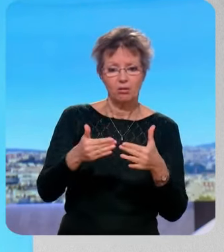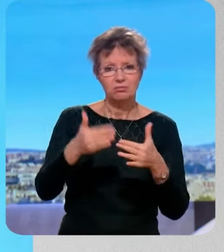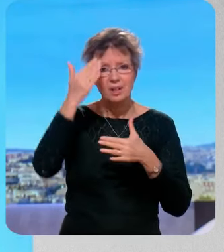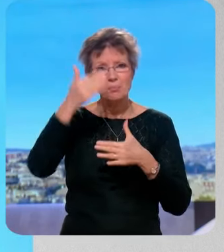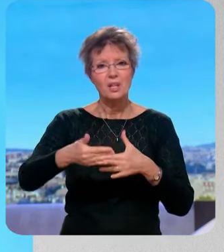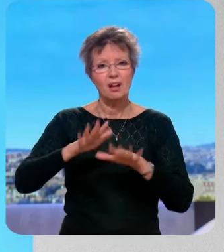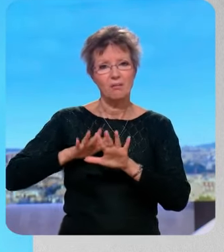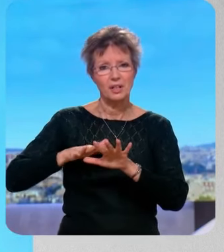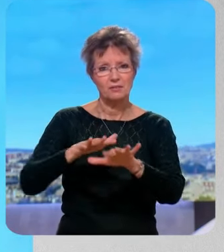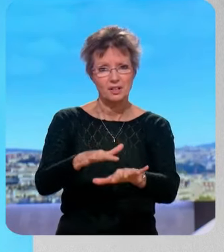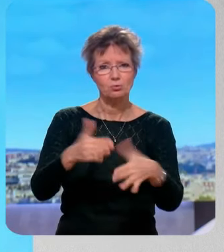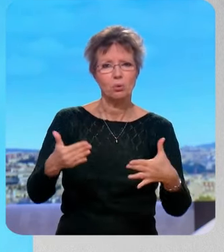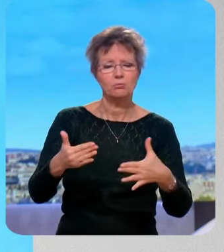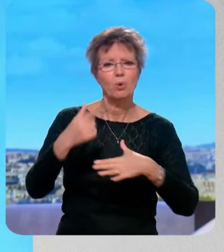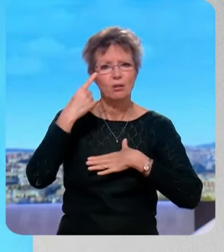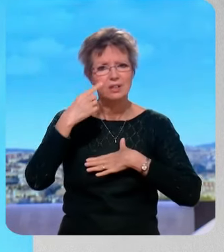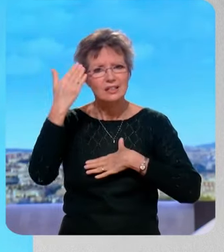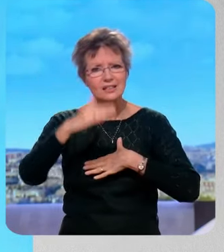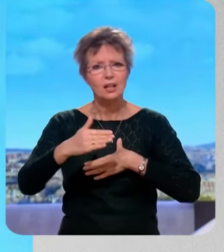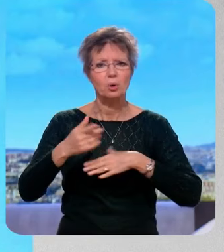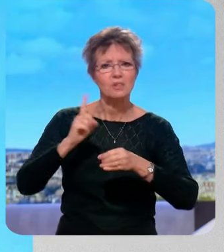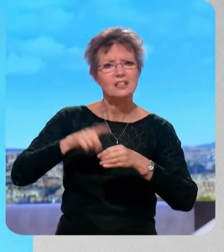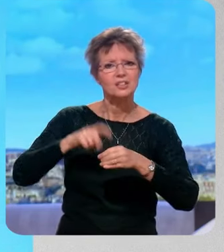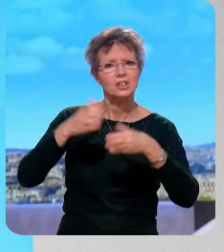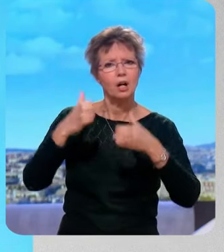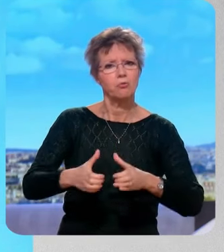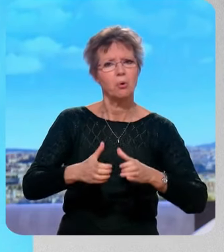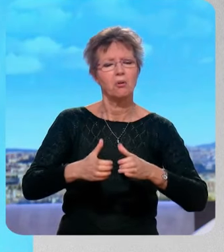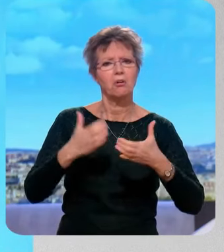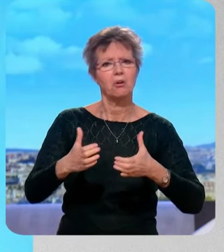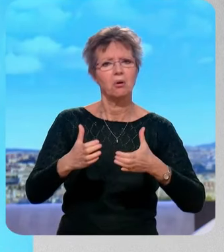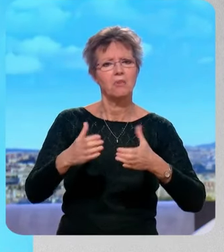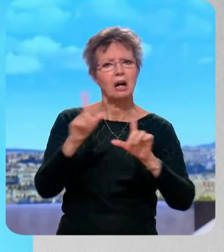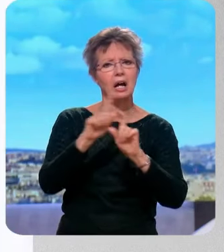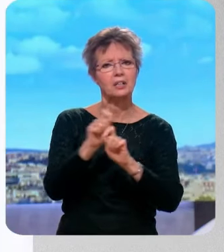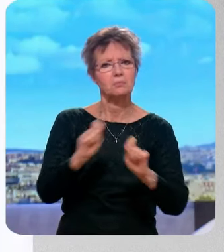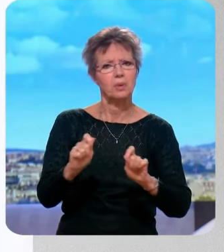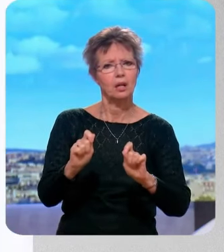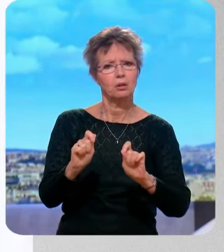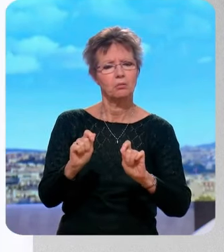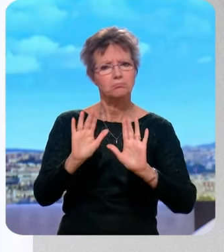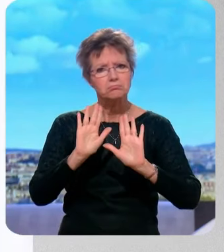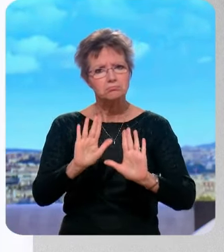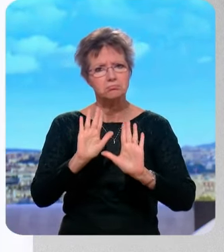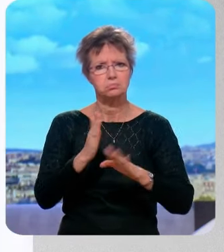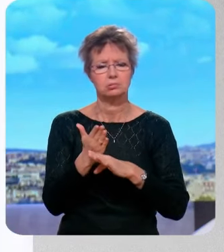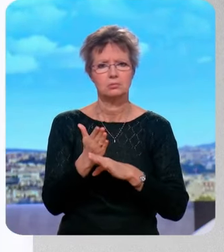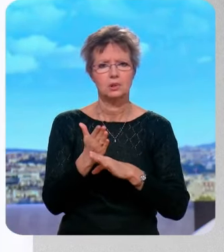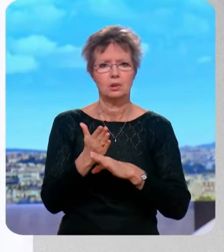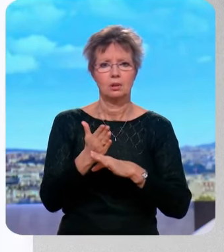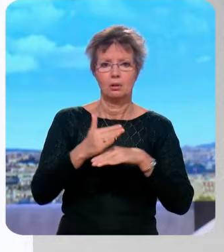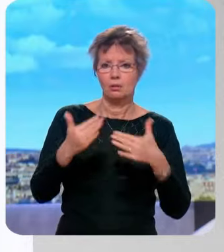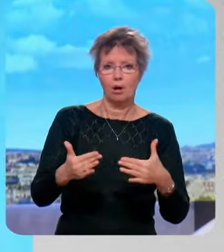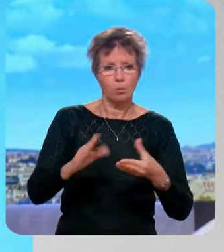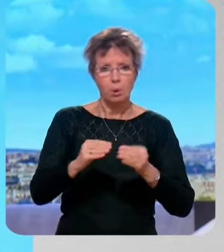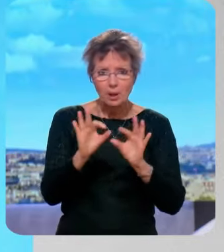entendu les responsables nationaux des syndicats le dire, et qu'ils souhaitaient faire les choses en bon ordre, et en respectant les biens et les personnes. Dès lors qu'on respecte les biens et les personnes, pas de